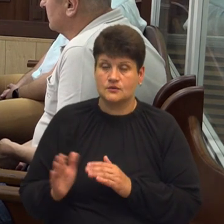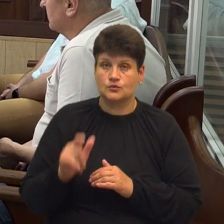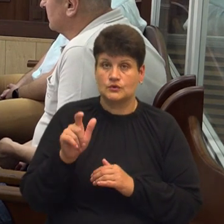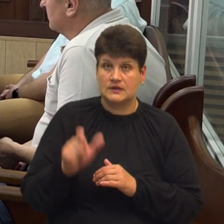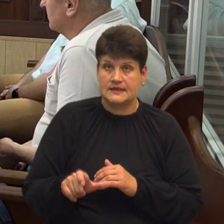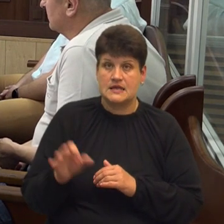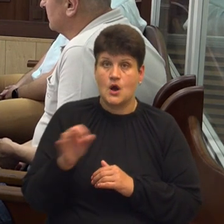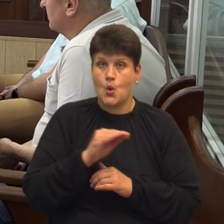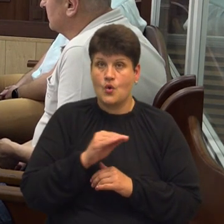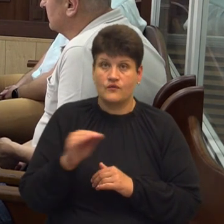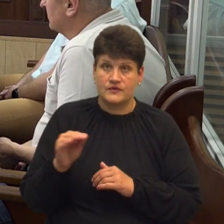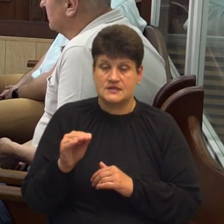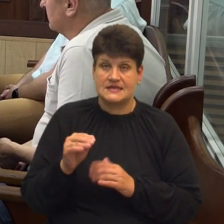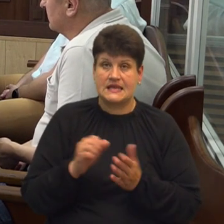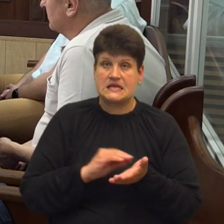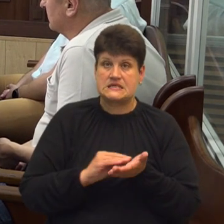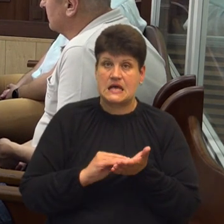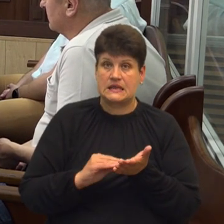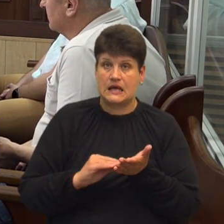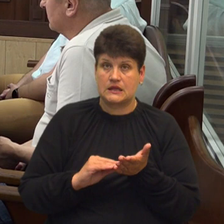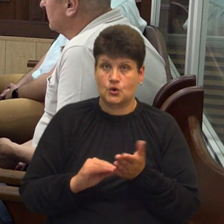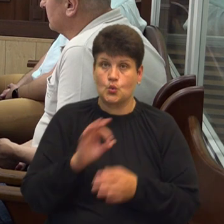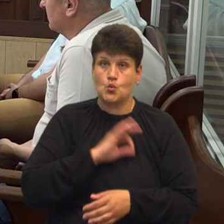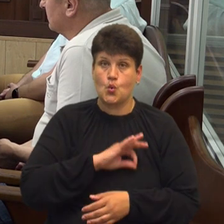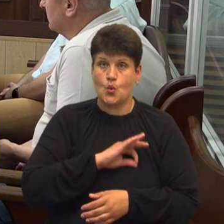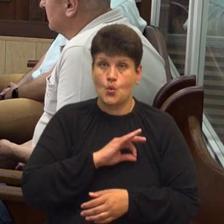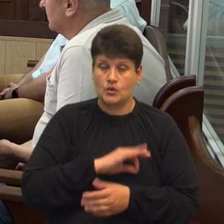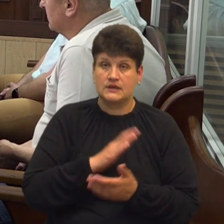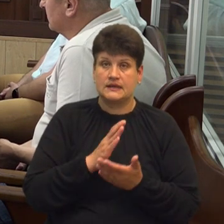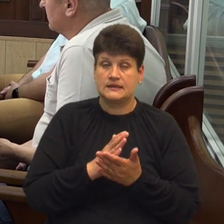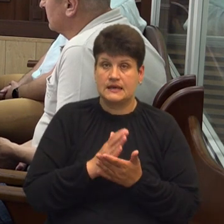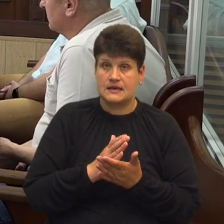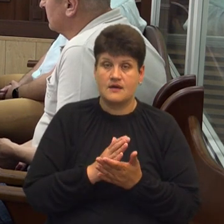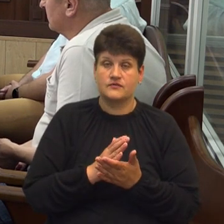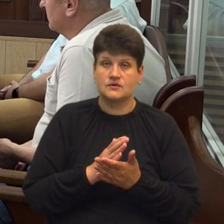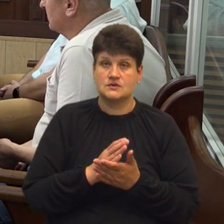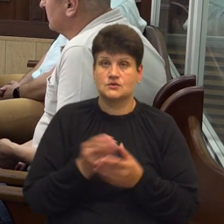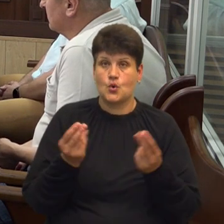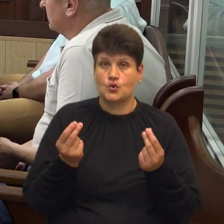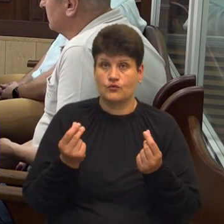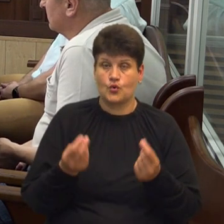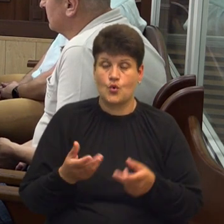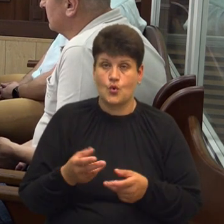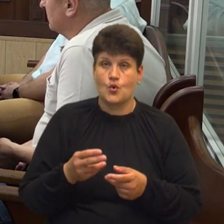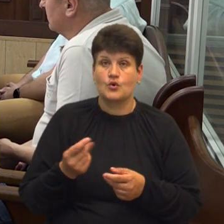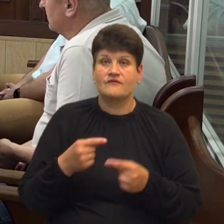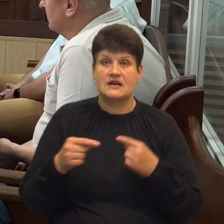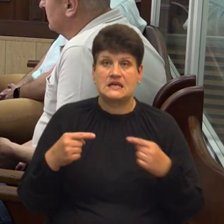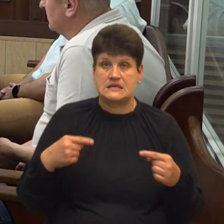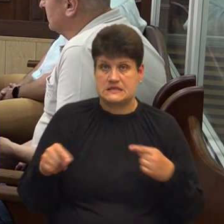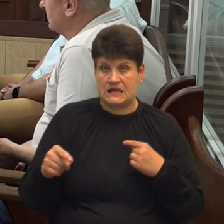офіційні та задекларовані доходи та наявність тих же самих готівкових коштів у різних валютах,